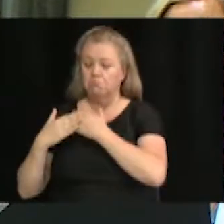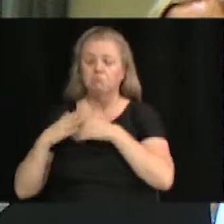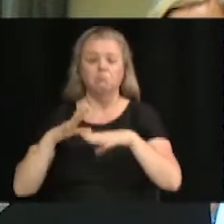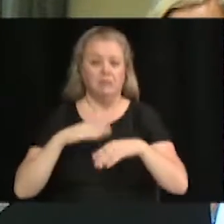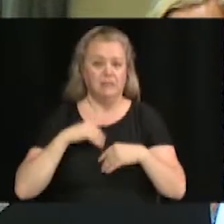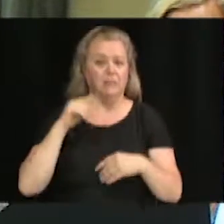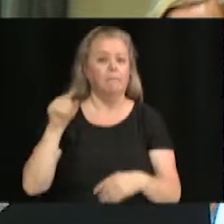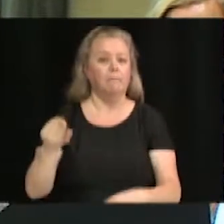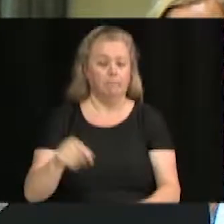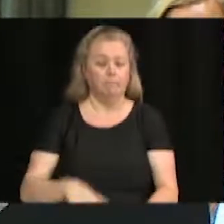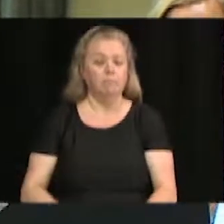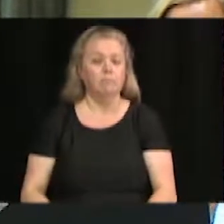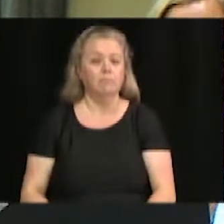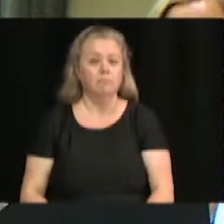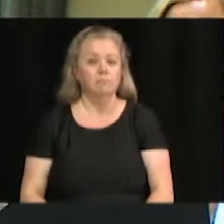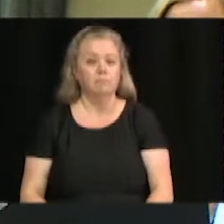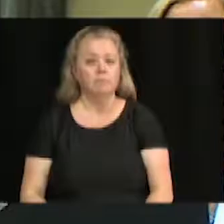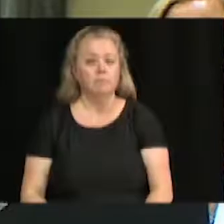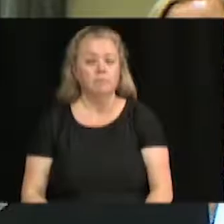dérogations mineures.